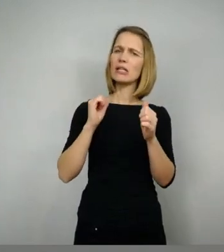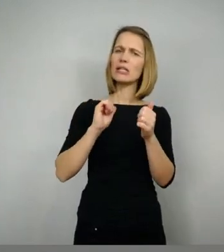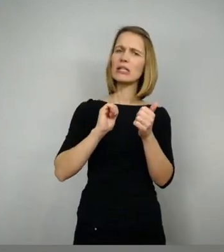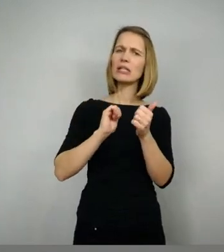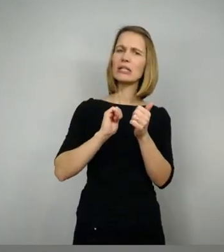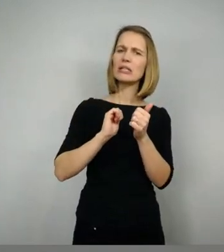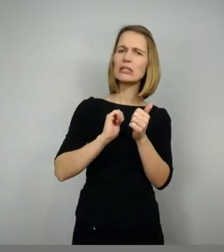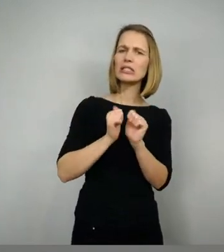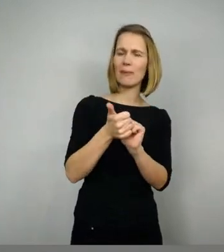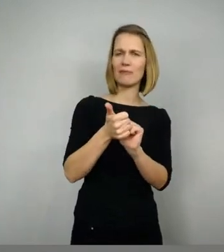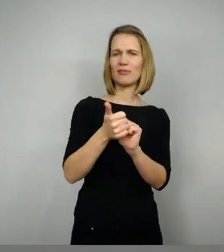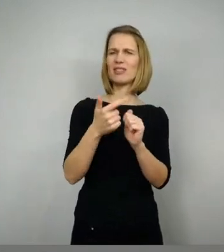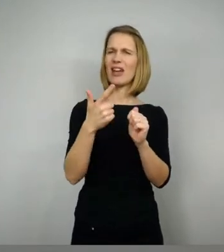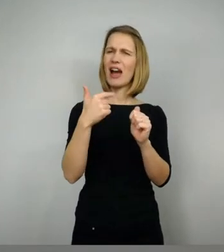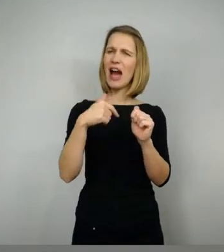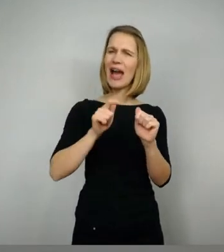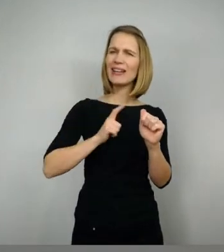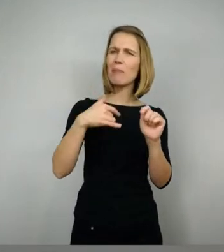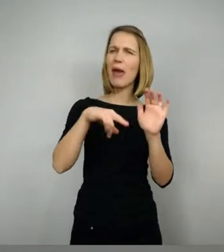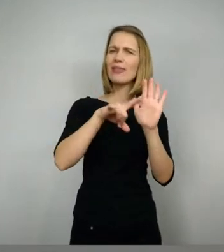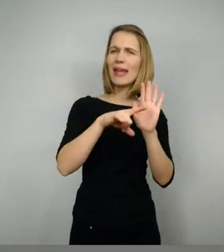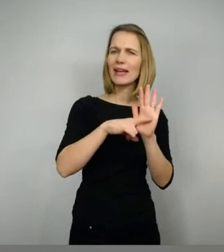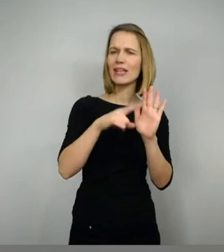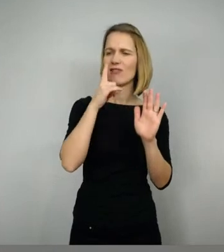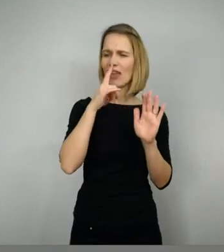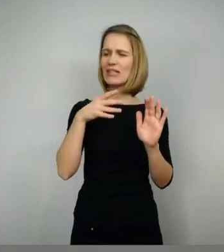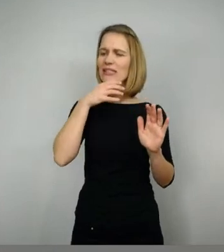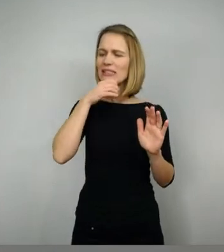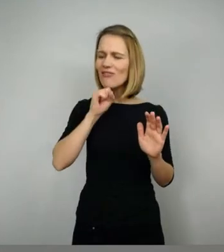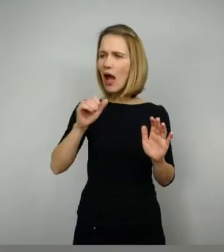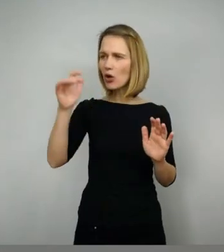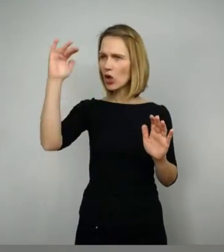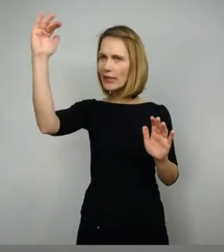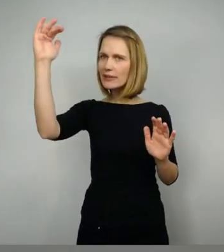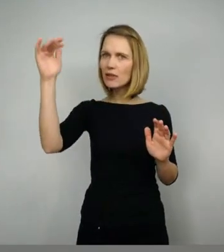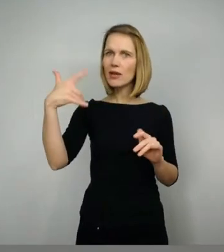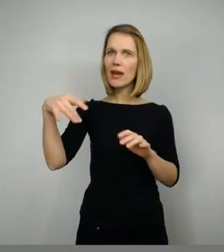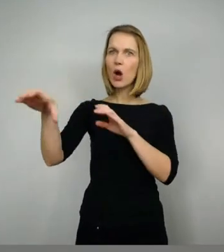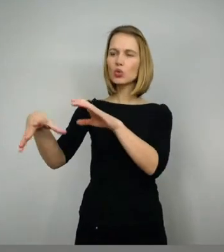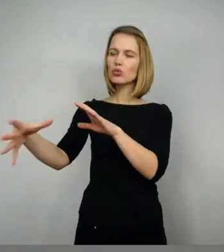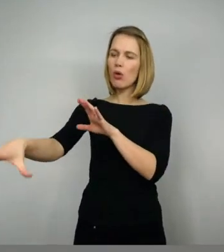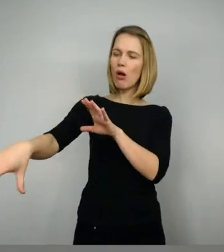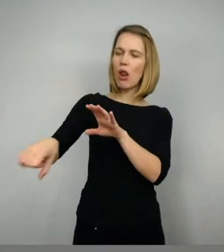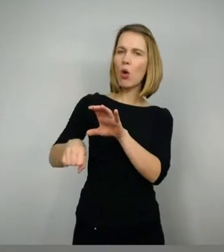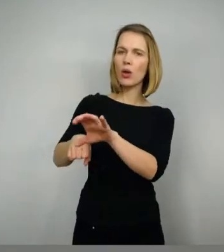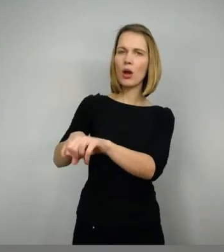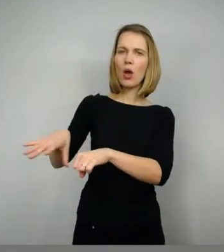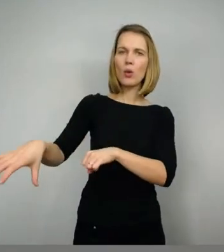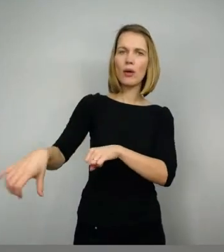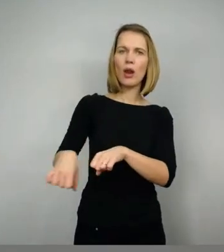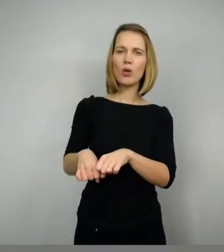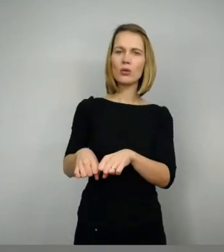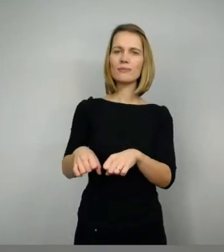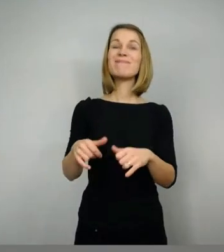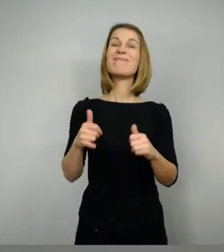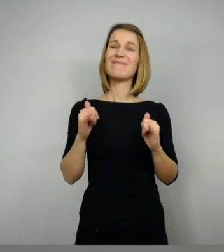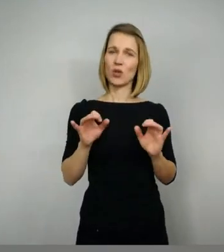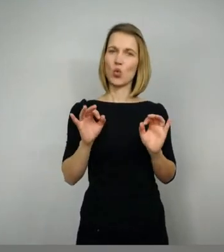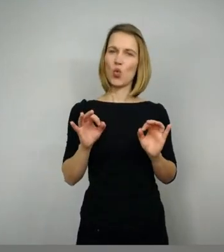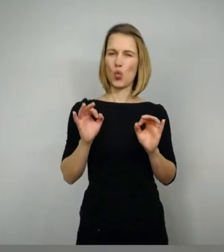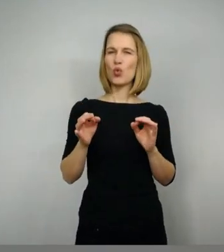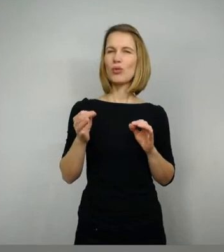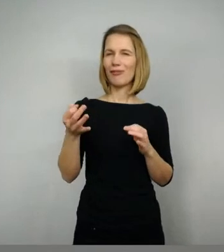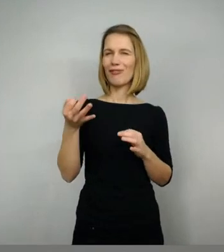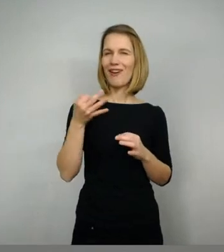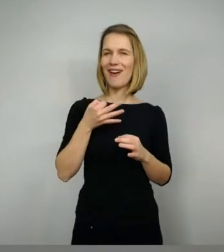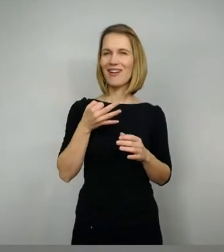negative Darstellungen einer Person. Ja, sehr gute Frage. Okay, das ist so, dass wir hier auch die Gegner, das ist das mittelalterliche Problem,